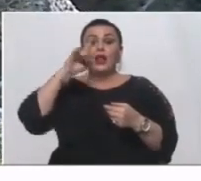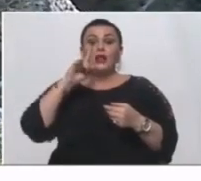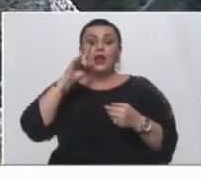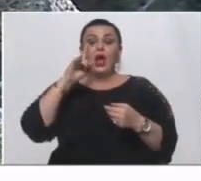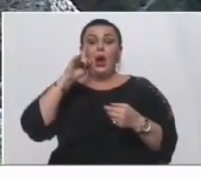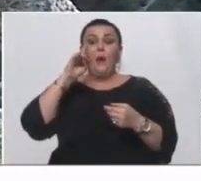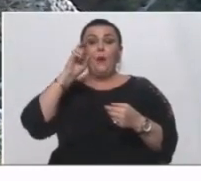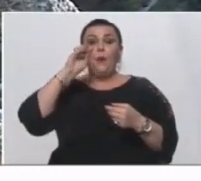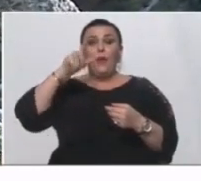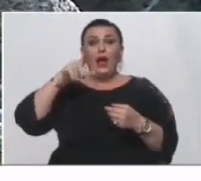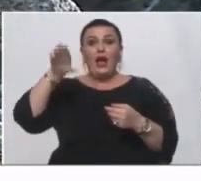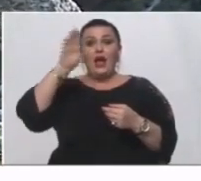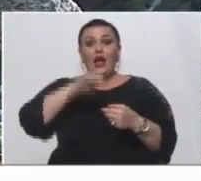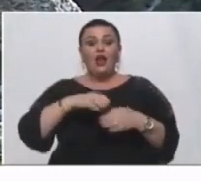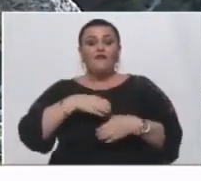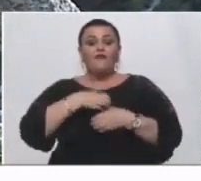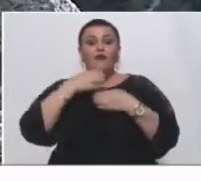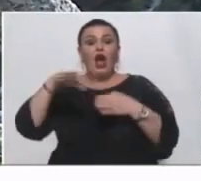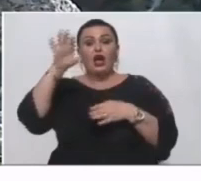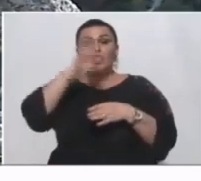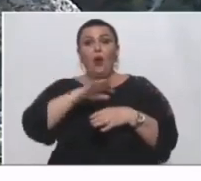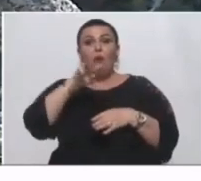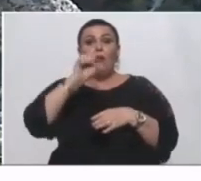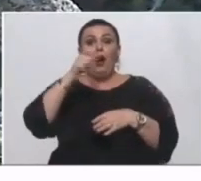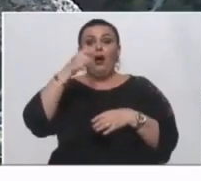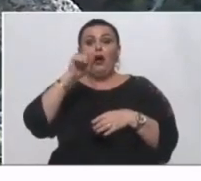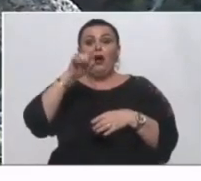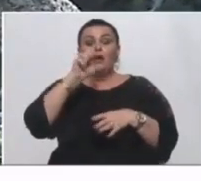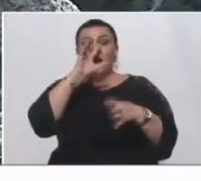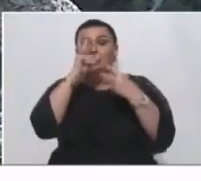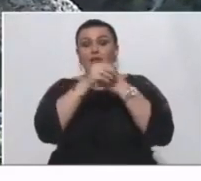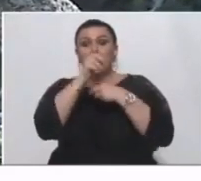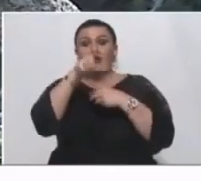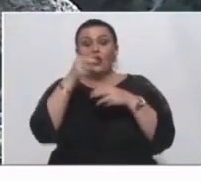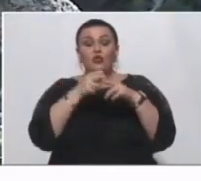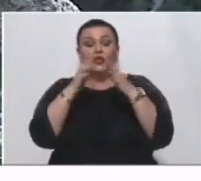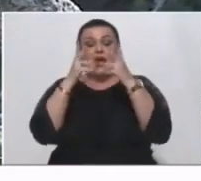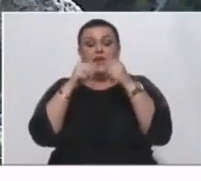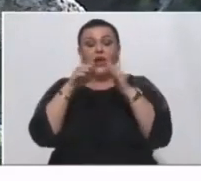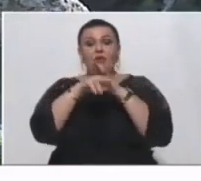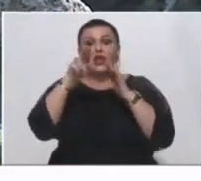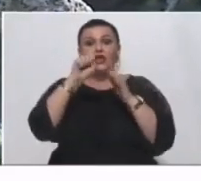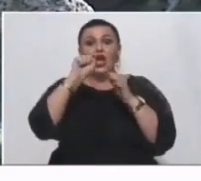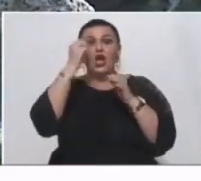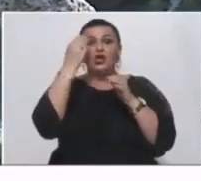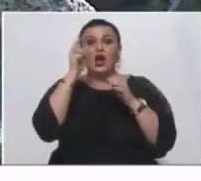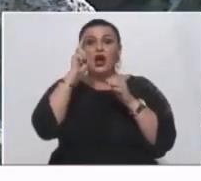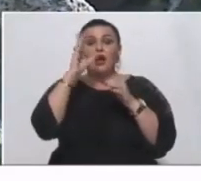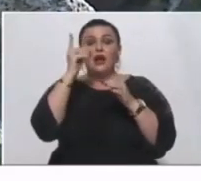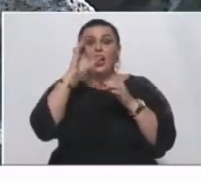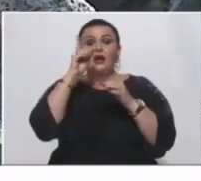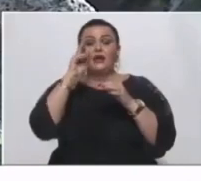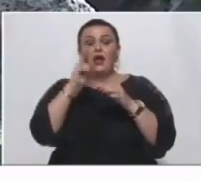Başlıbel faciəsinin təfərrüatlarını mağrada gizləyən insanları və bunun hesabına daşkəsənə keçərək sağ qalmış